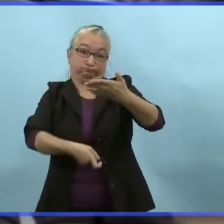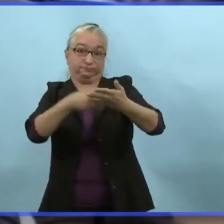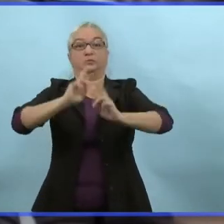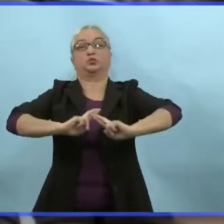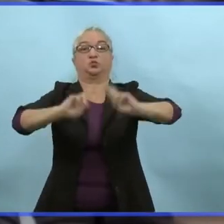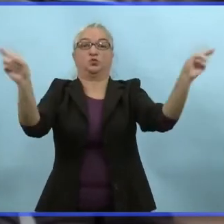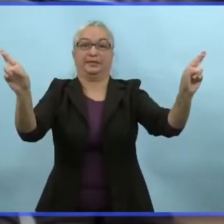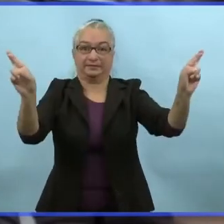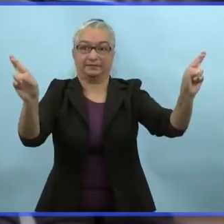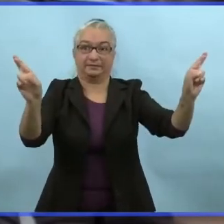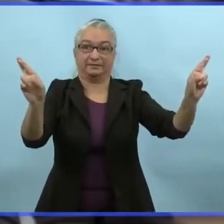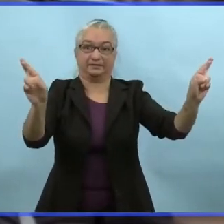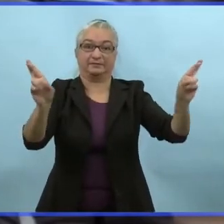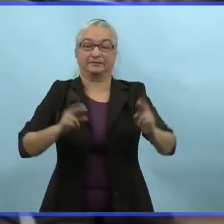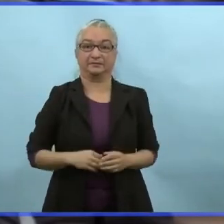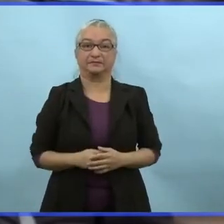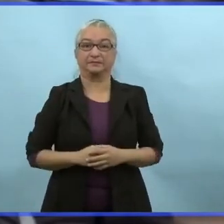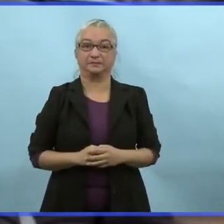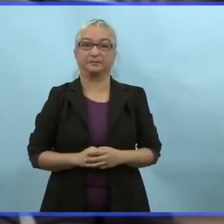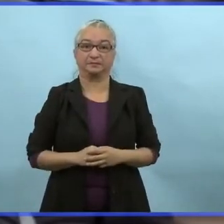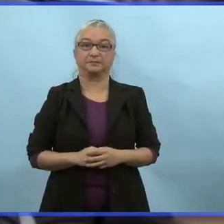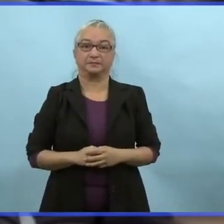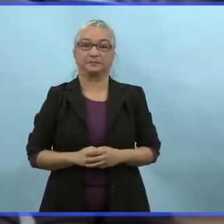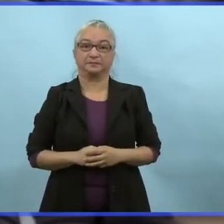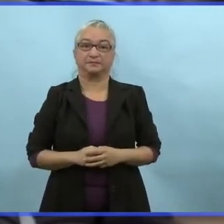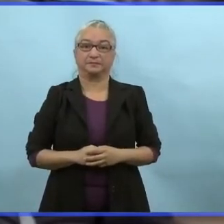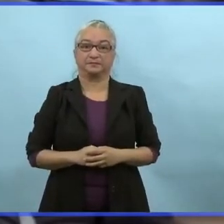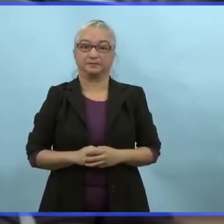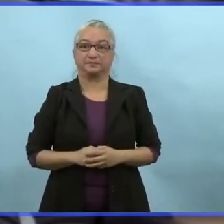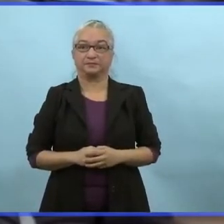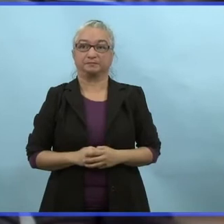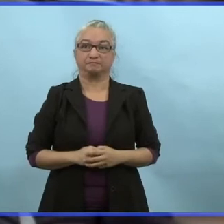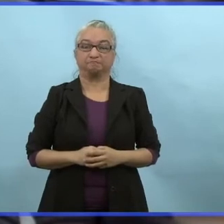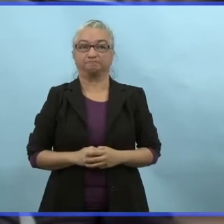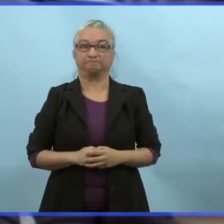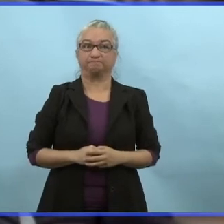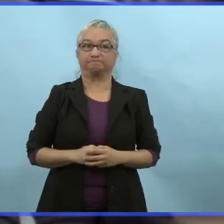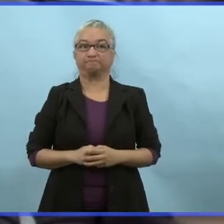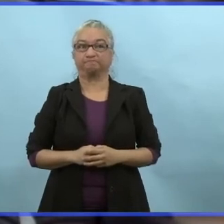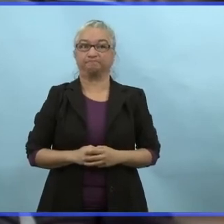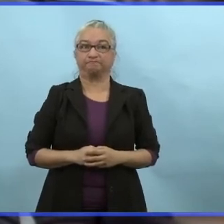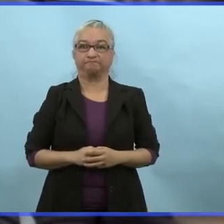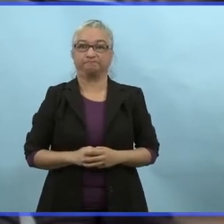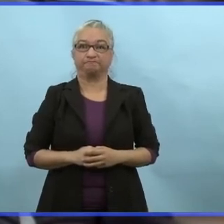jusqu'à ce que le code QR pour l'international soit disponible.